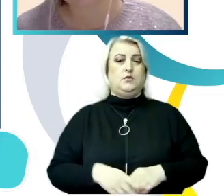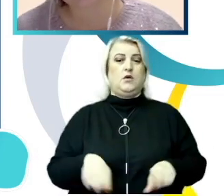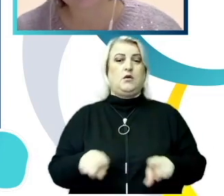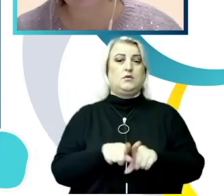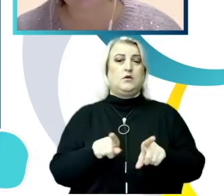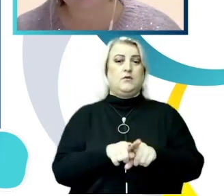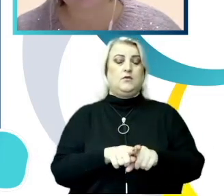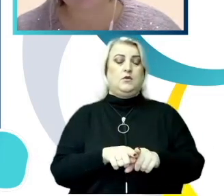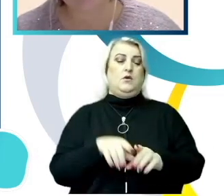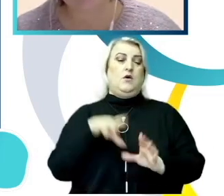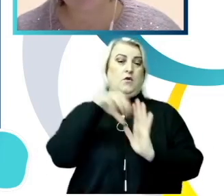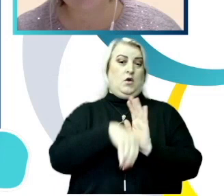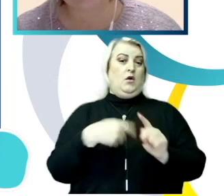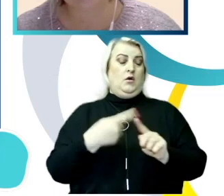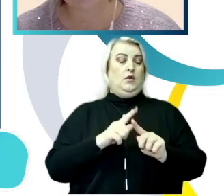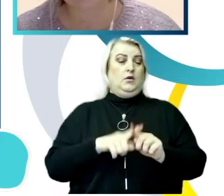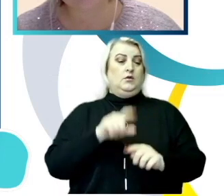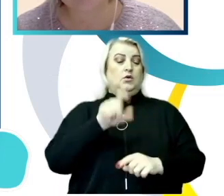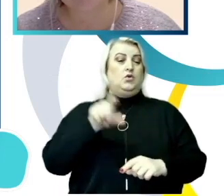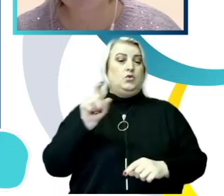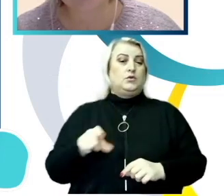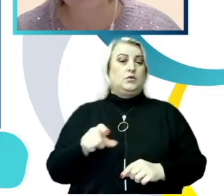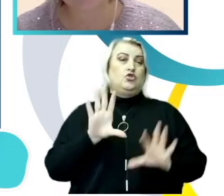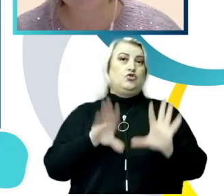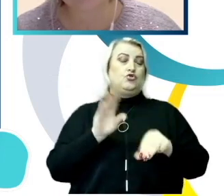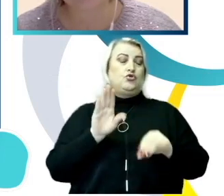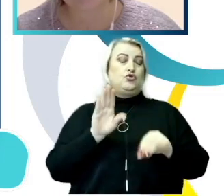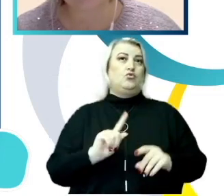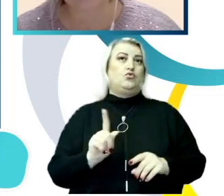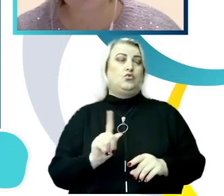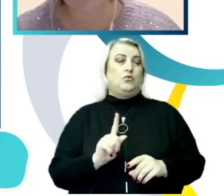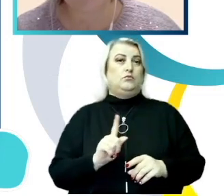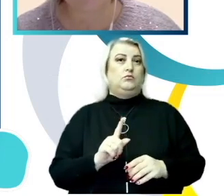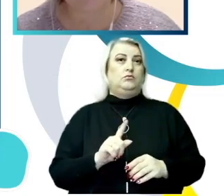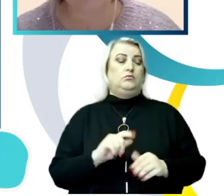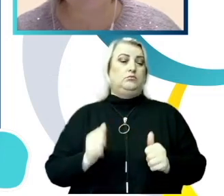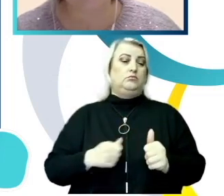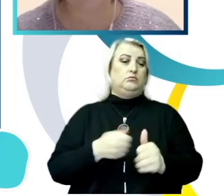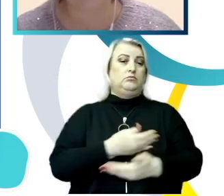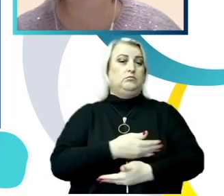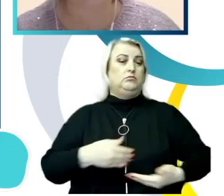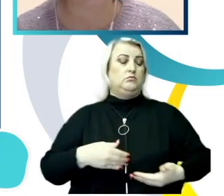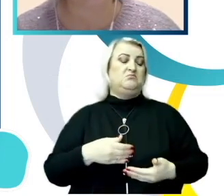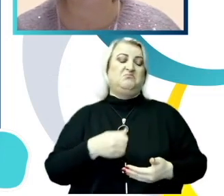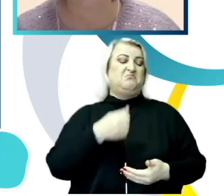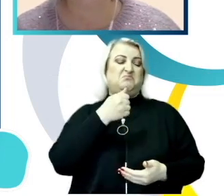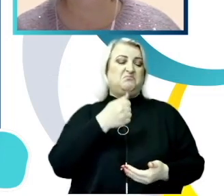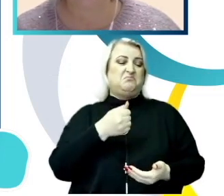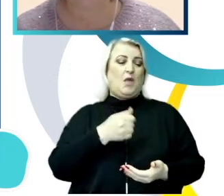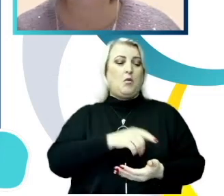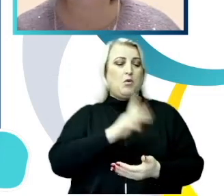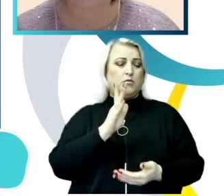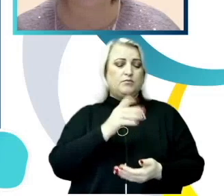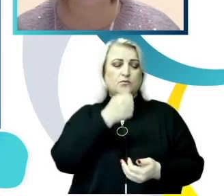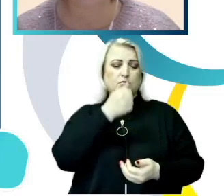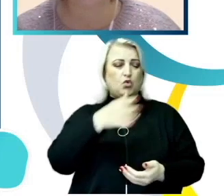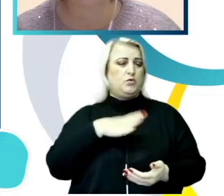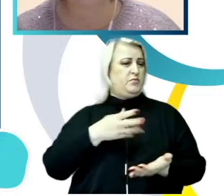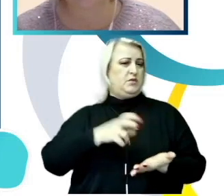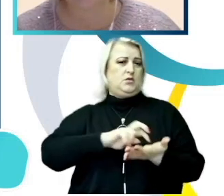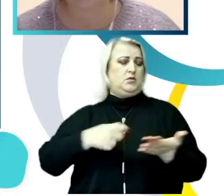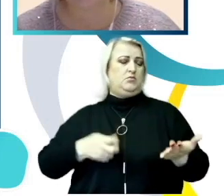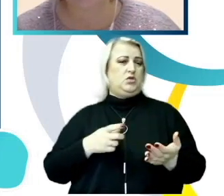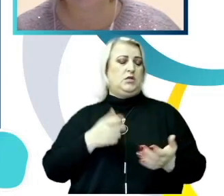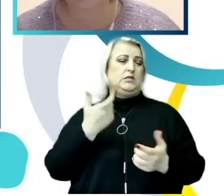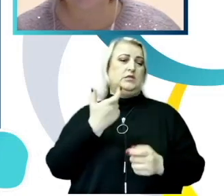aceleiași categoriei de tineri există percepția că hărțirea sexuală nu poate fi evitată în relațiile dintre student, studentă și